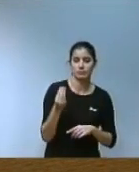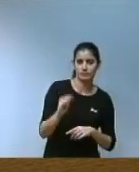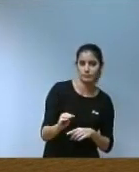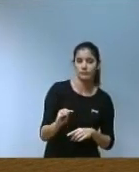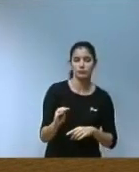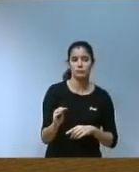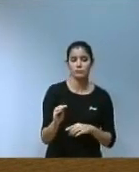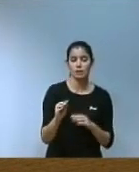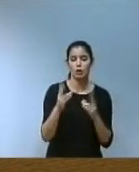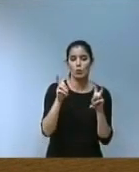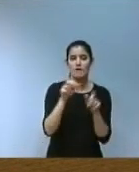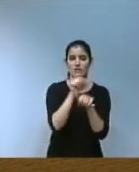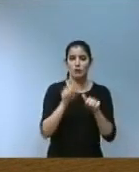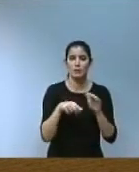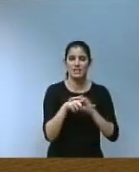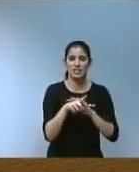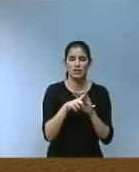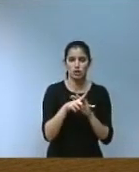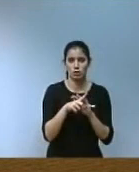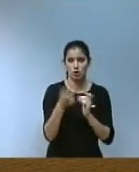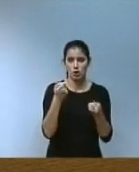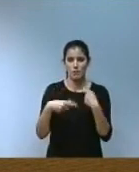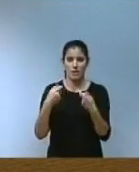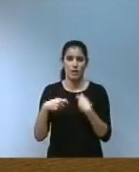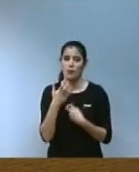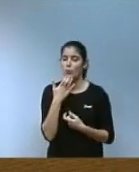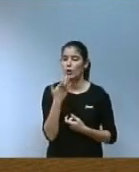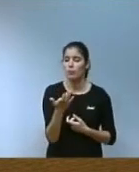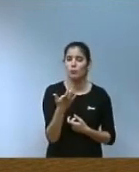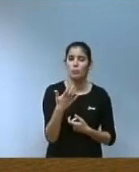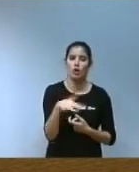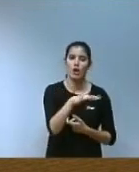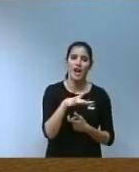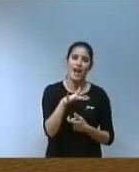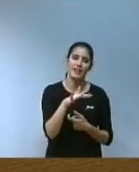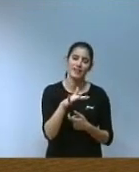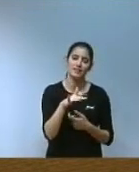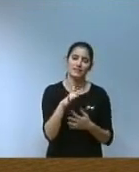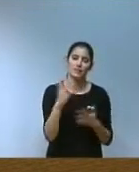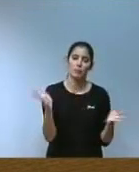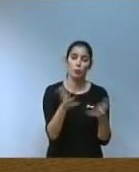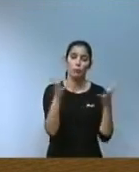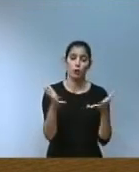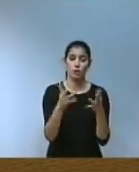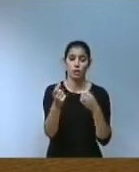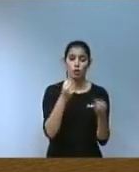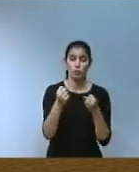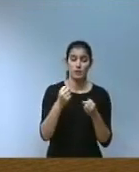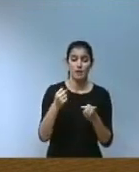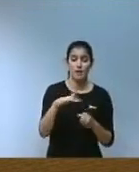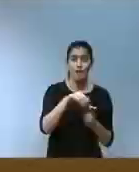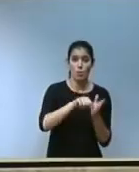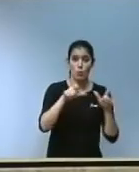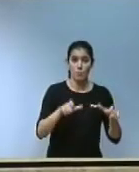de gestió comercial i dels seus espais com per exemple les àrees de promoció econòmica urbana a peu que ajudaran a millorar